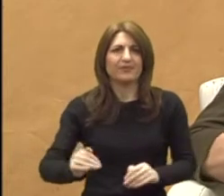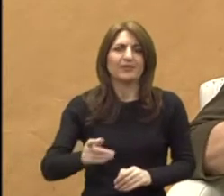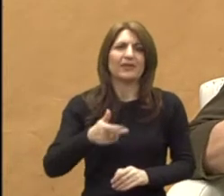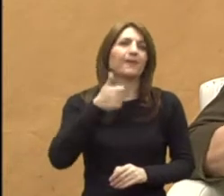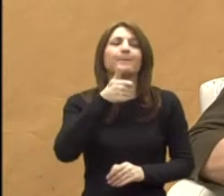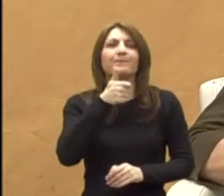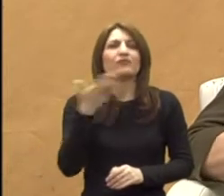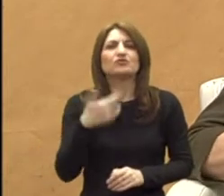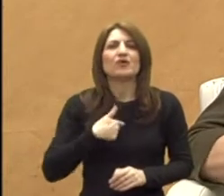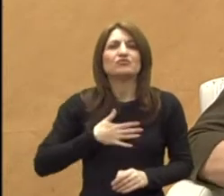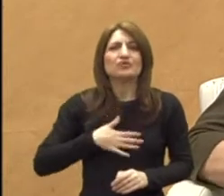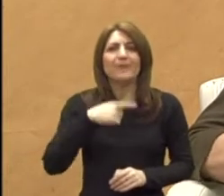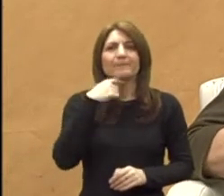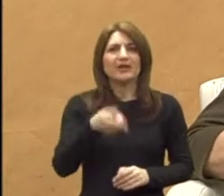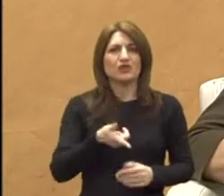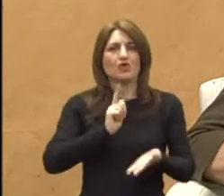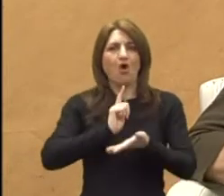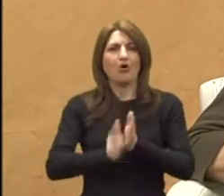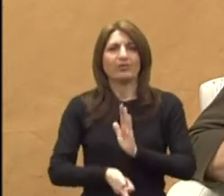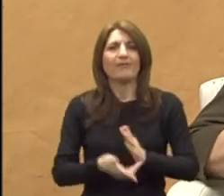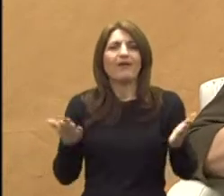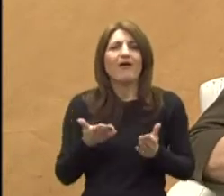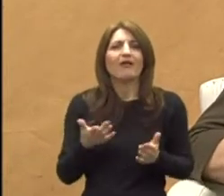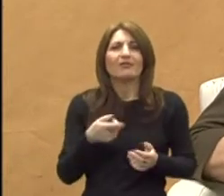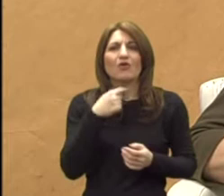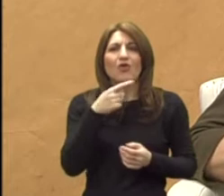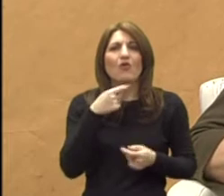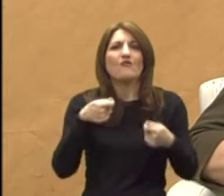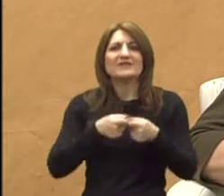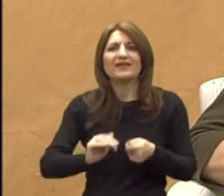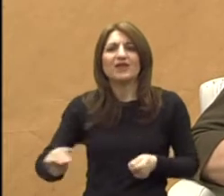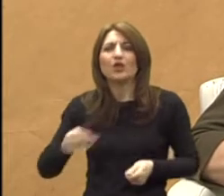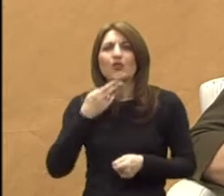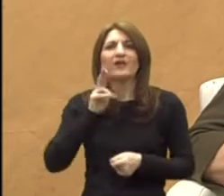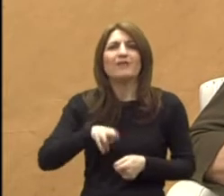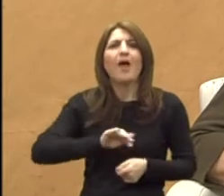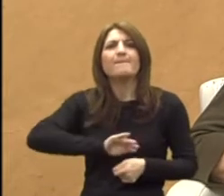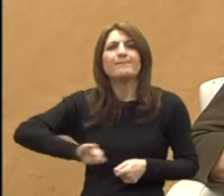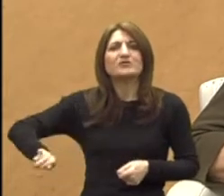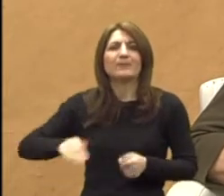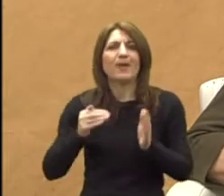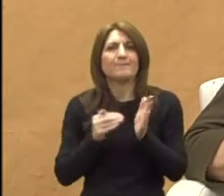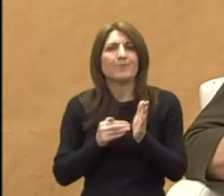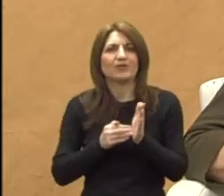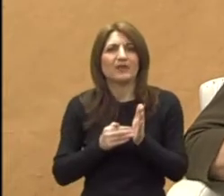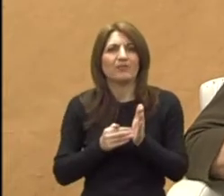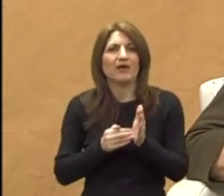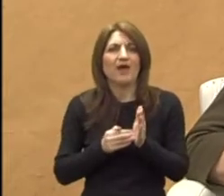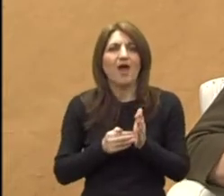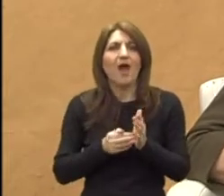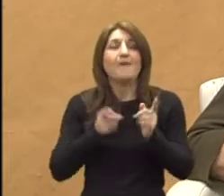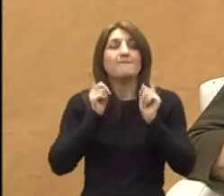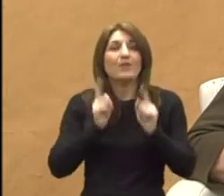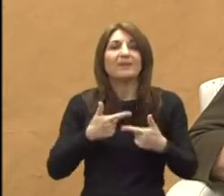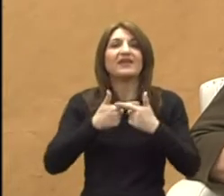htjela naglasiti odmah, kada govorimo o djeci sa posebnim potrebama, mislim da svima mora biti